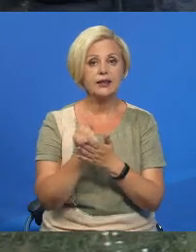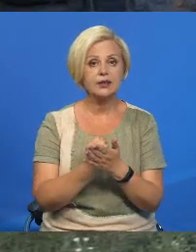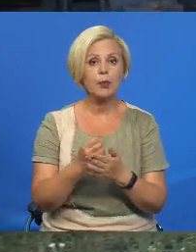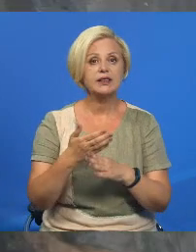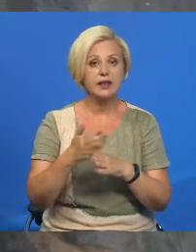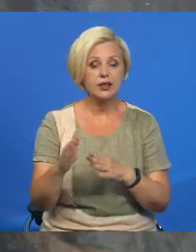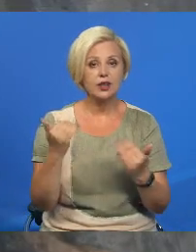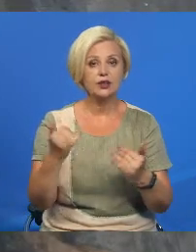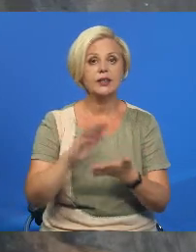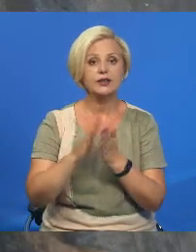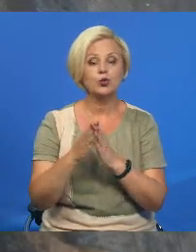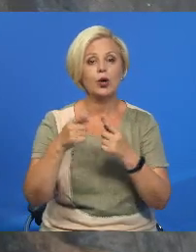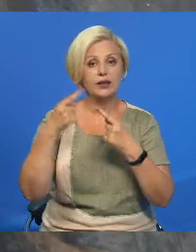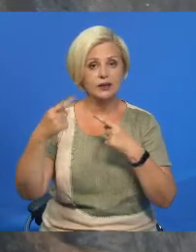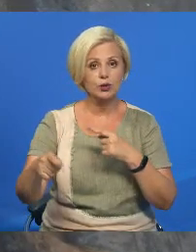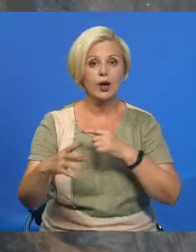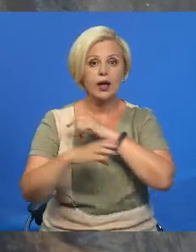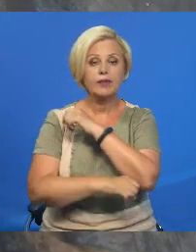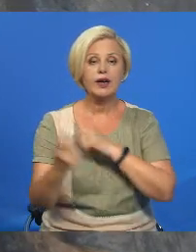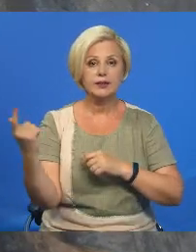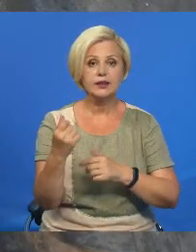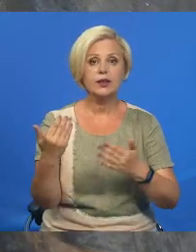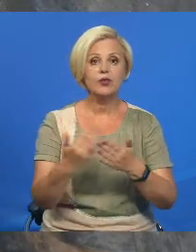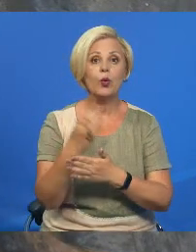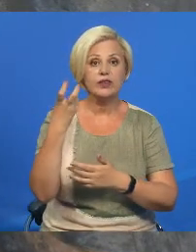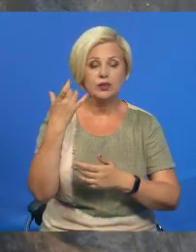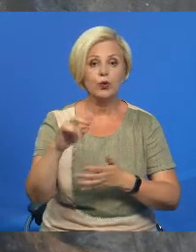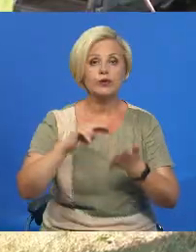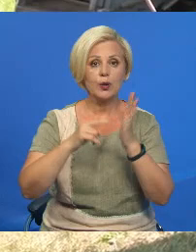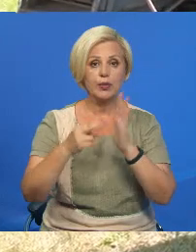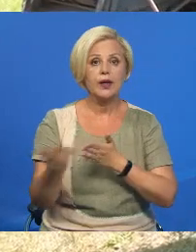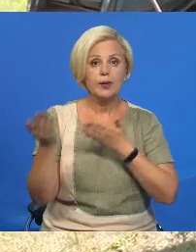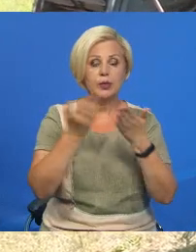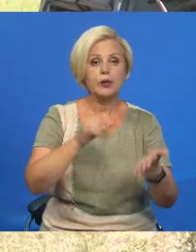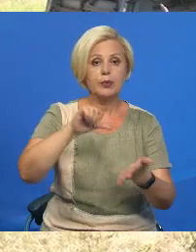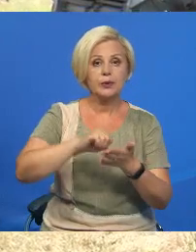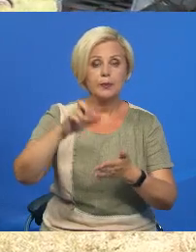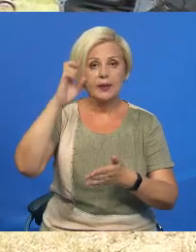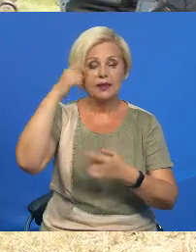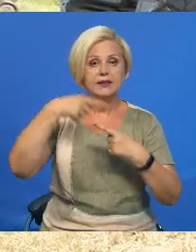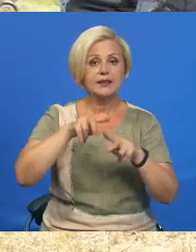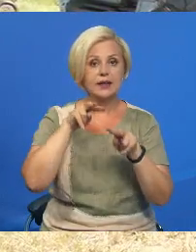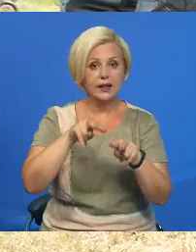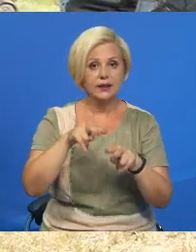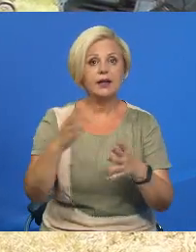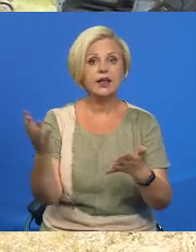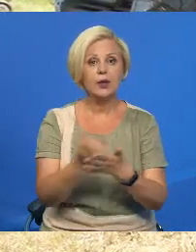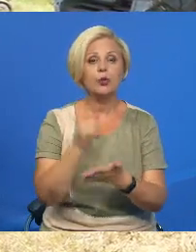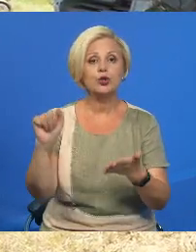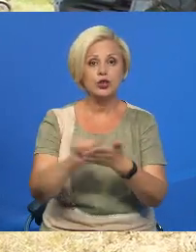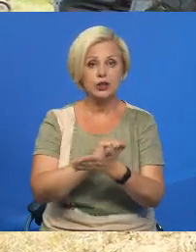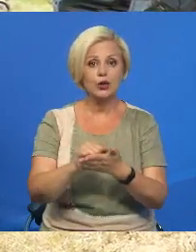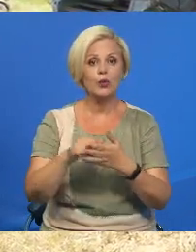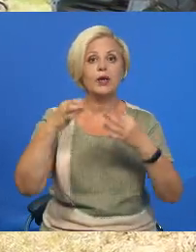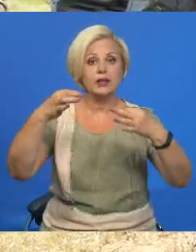частки. Сегодня ситуация иншая. На приконце титня у Новозеньковским плануют запросить простовника держтехнагляду и отримать документы